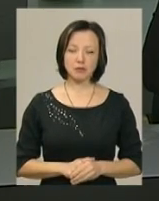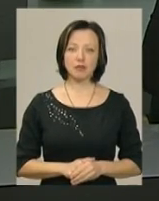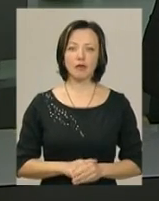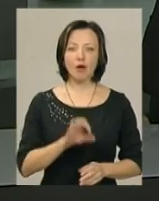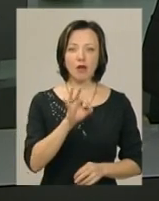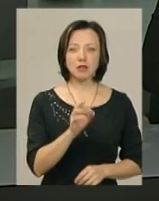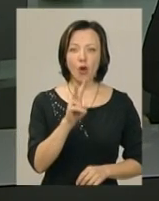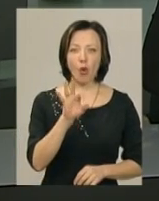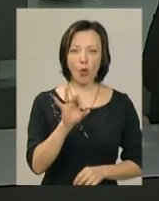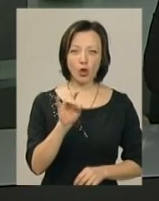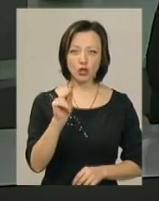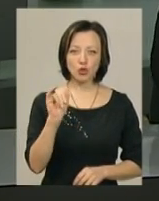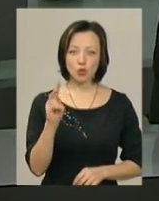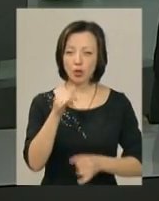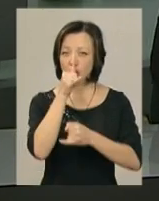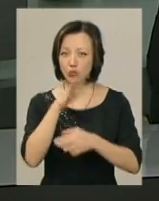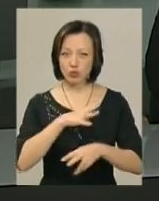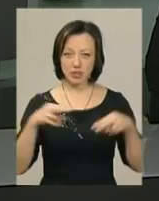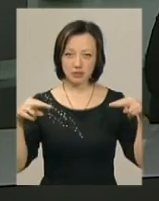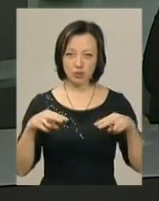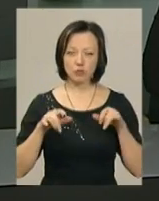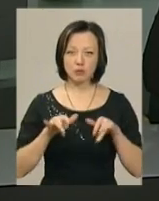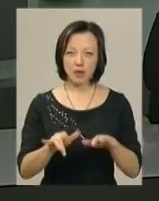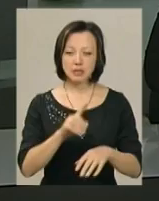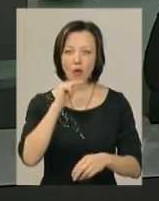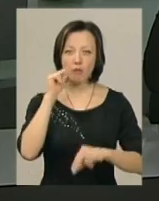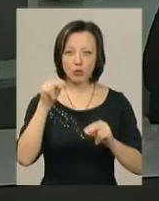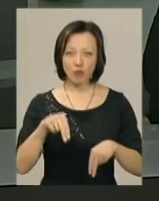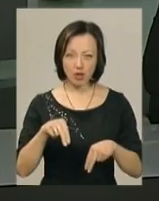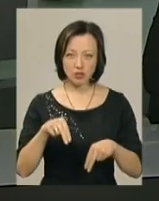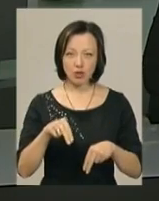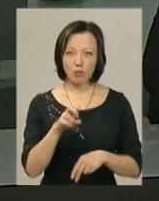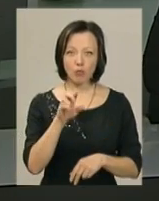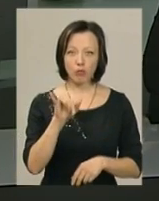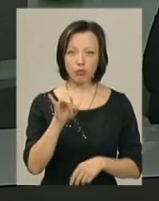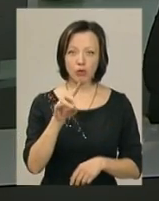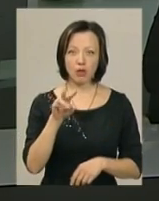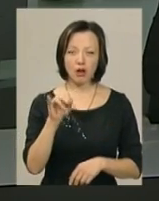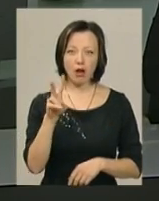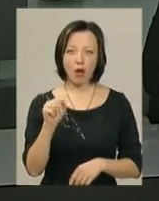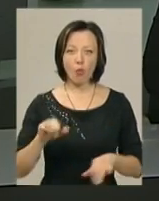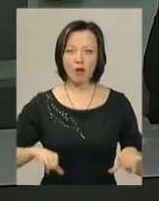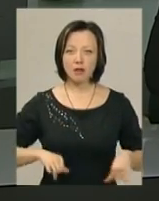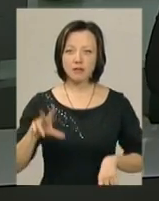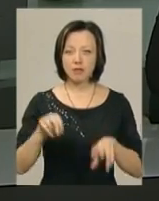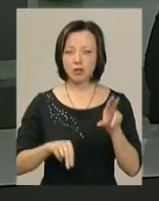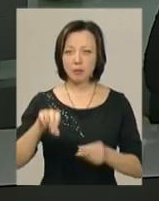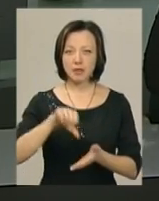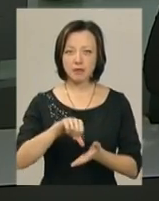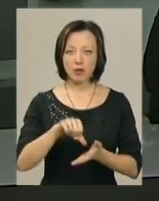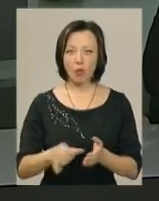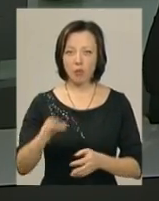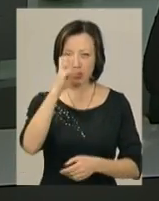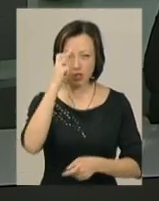Олександр Корнійчук не може бути свідком у справі за обвинуваченням Віктора Бурлика у хуліганстві. Так вважає представниця